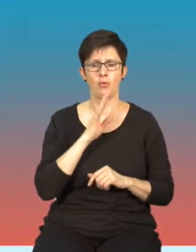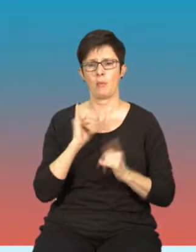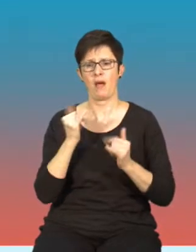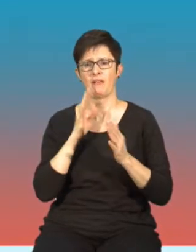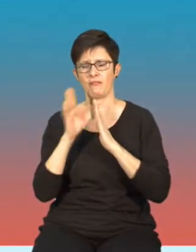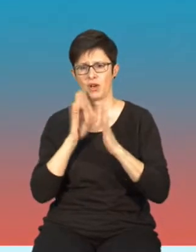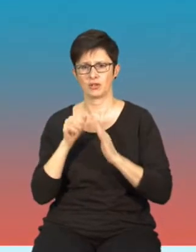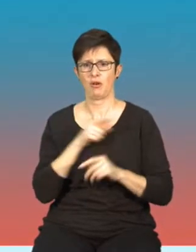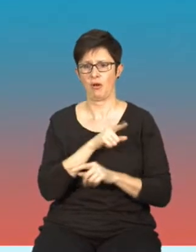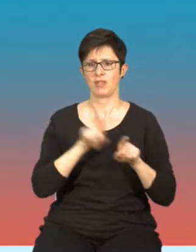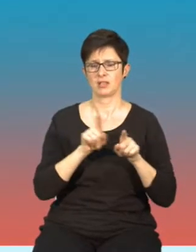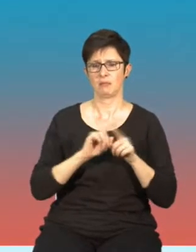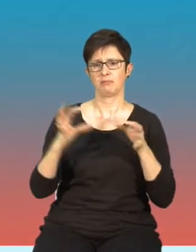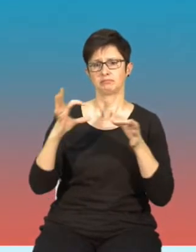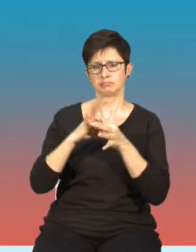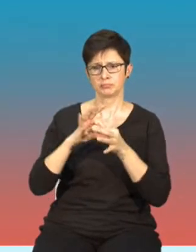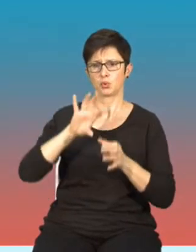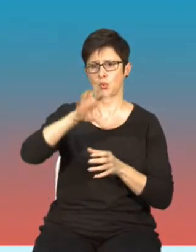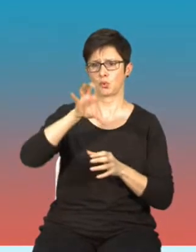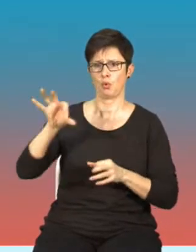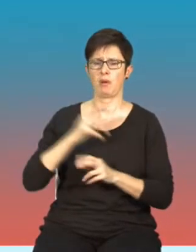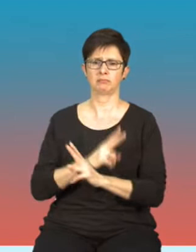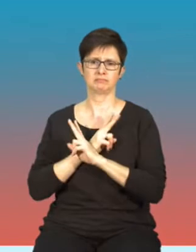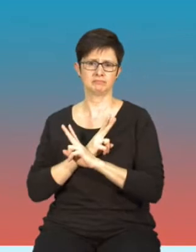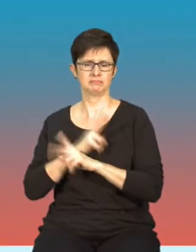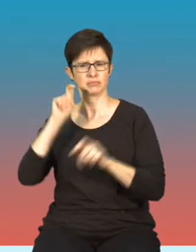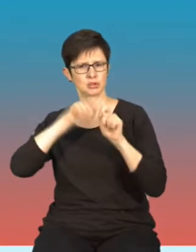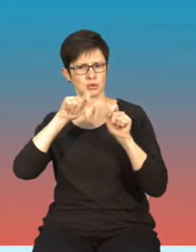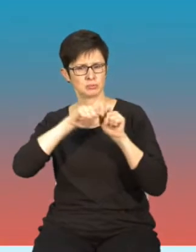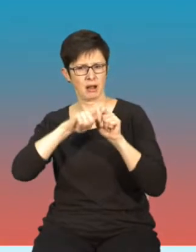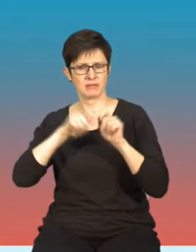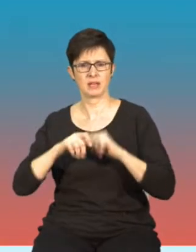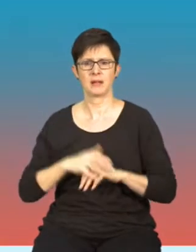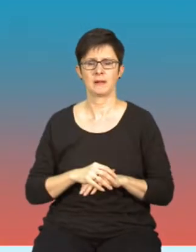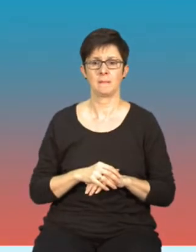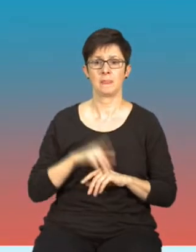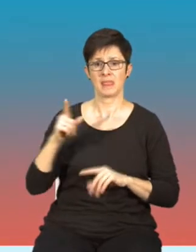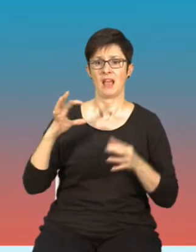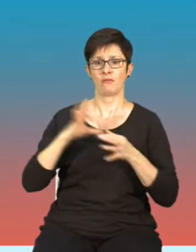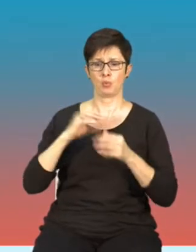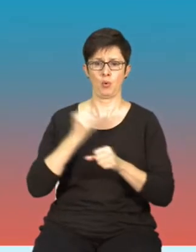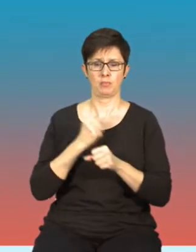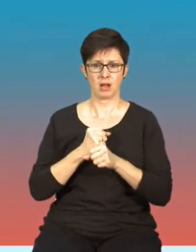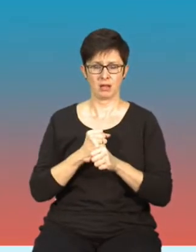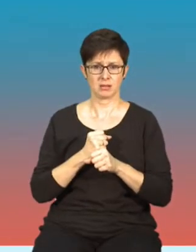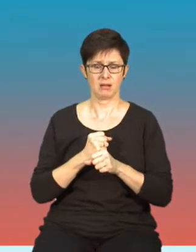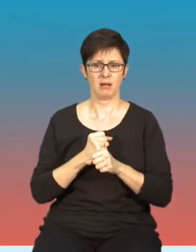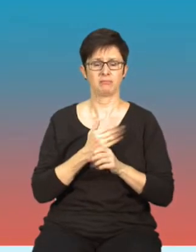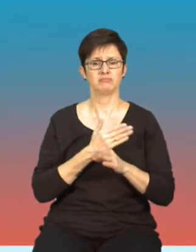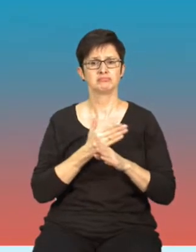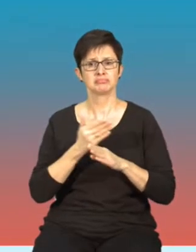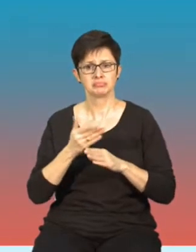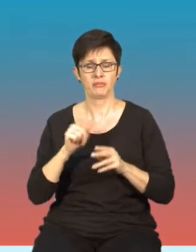współpracuje z niezależnymi weryfikatorami i taka współpraca prowadzi do tego, że